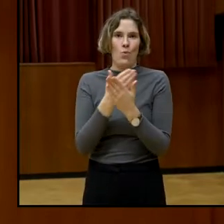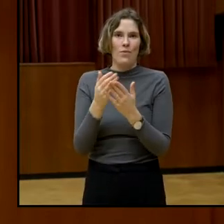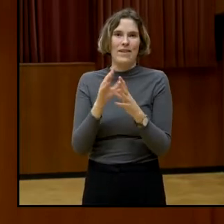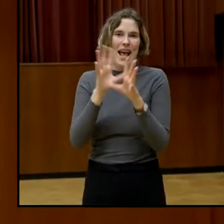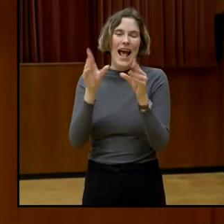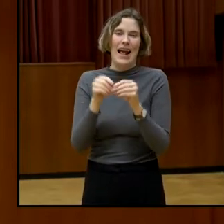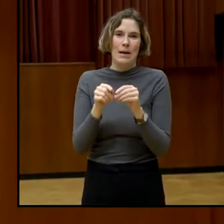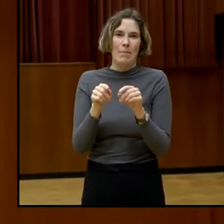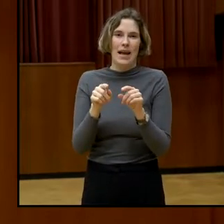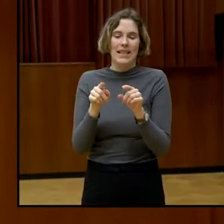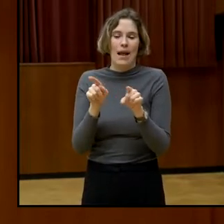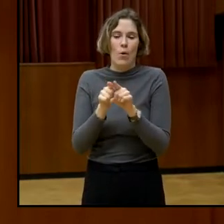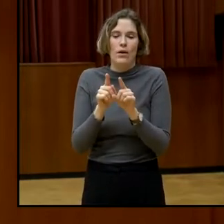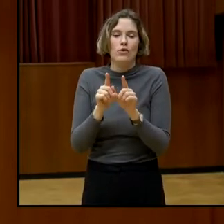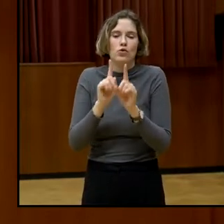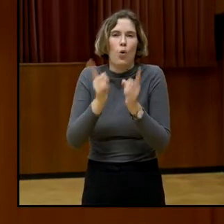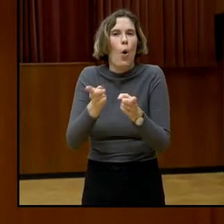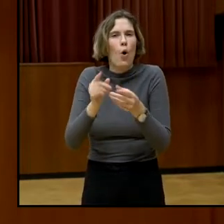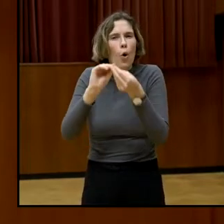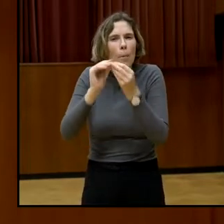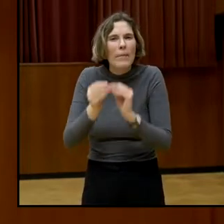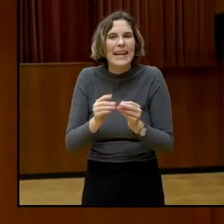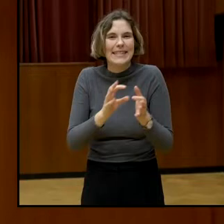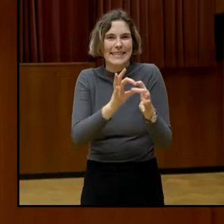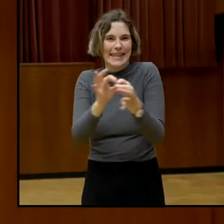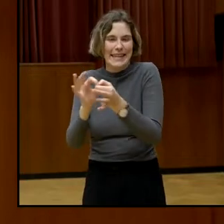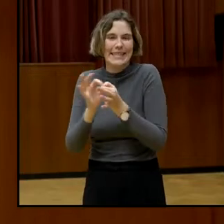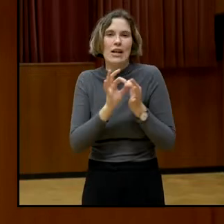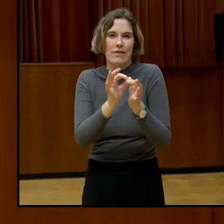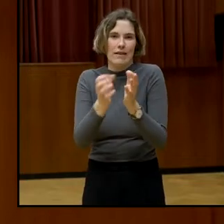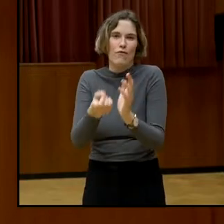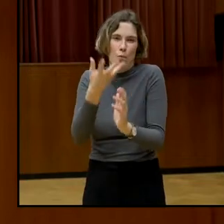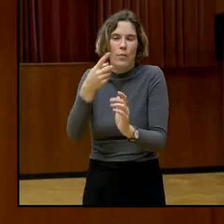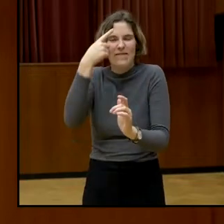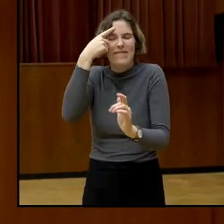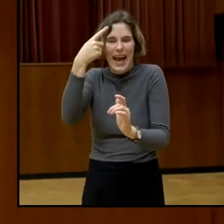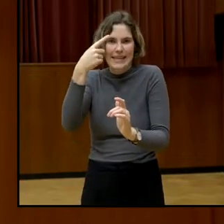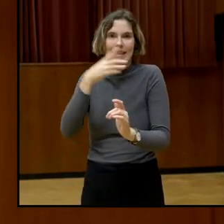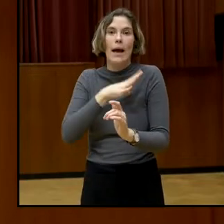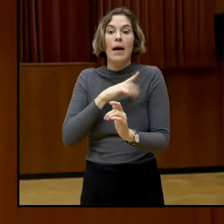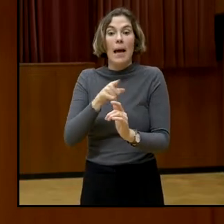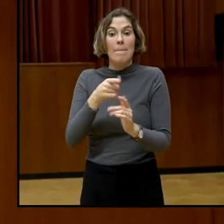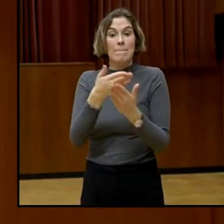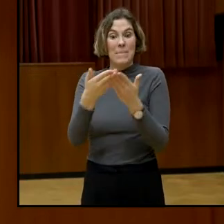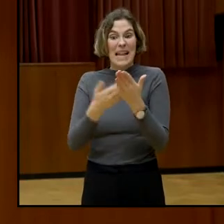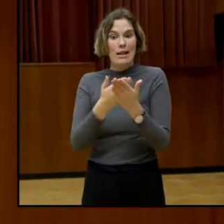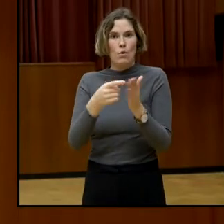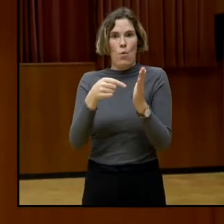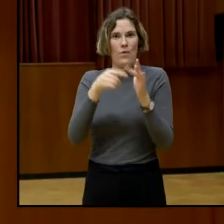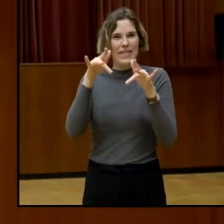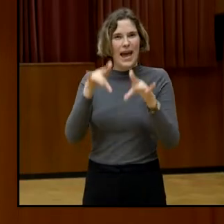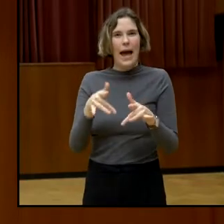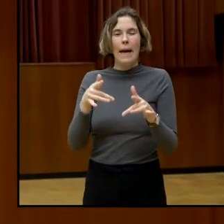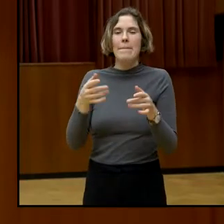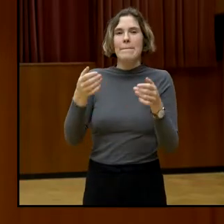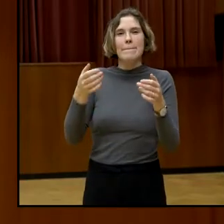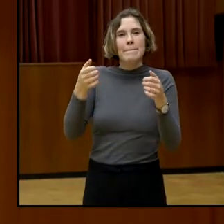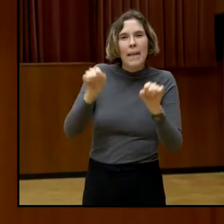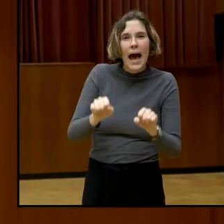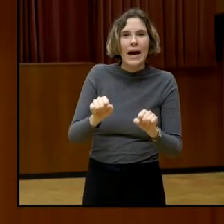Phänomene reagieren können, aber die Bildung hat die Kraft und die Möglichkeit,